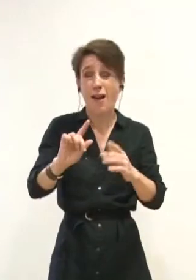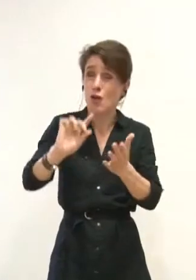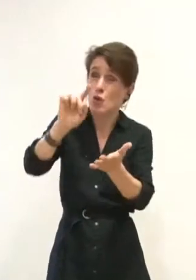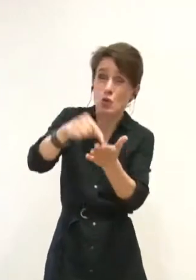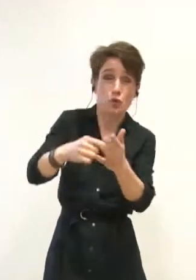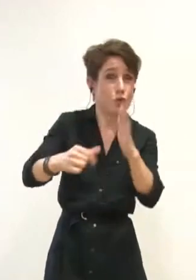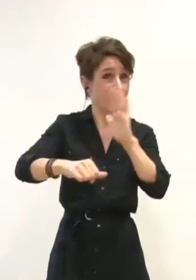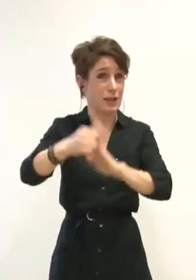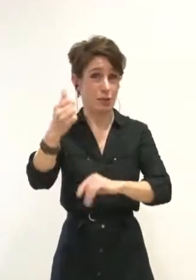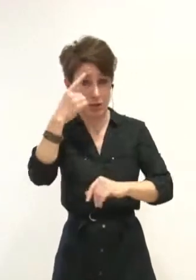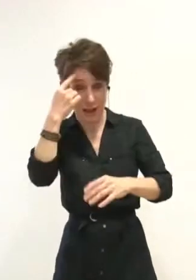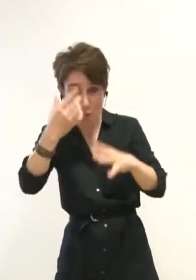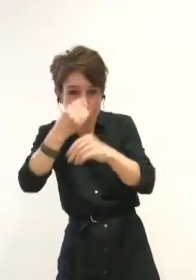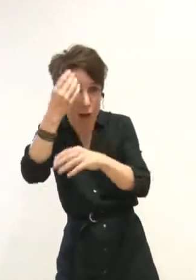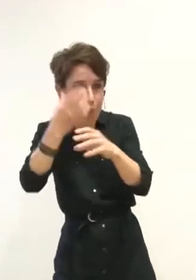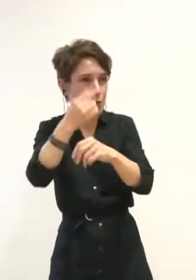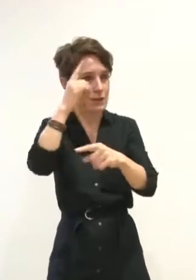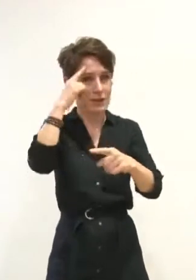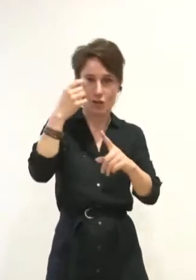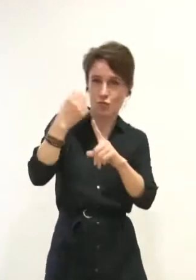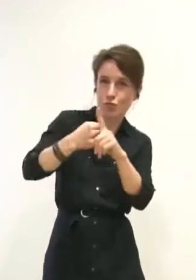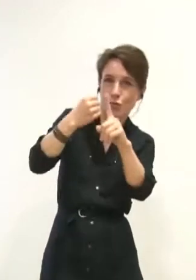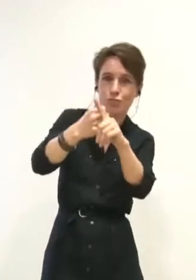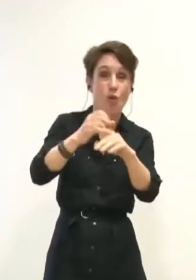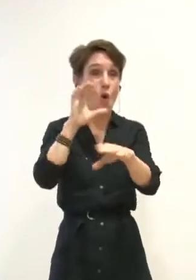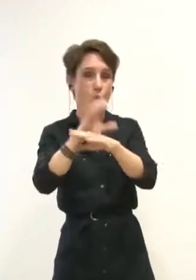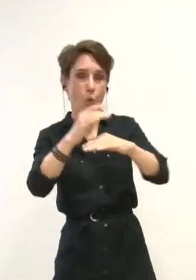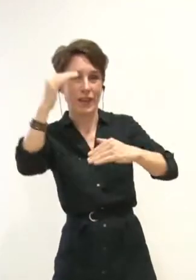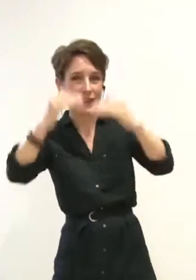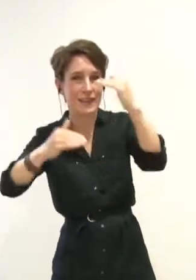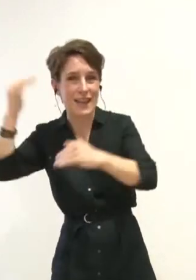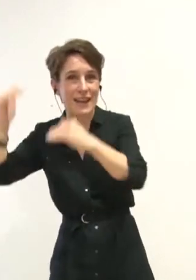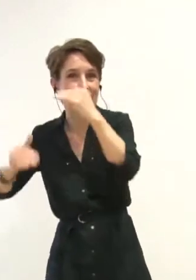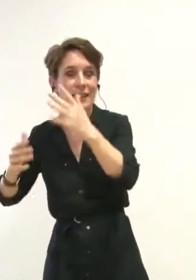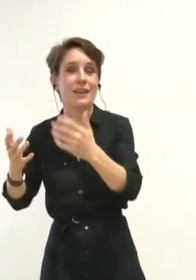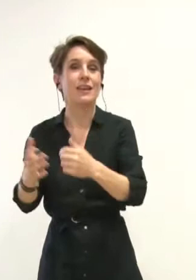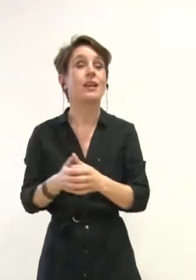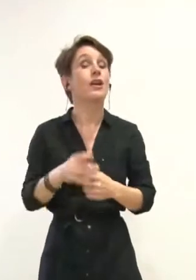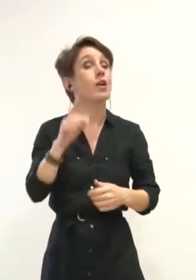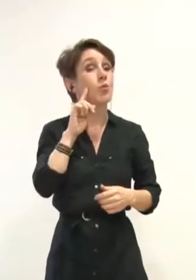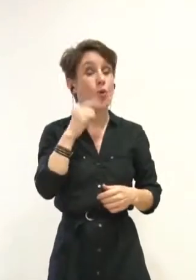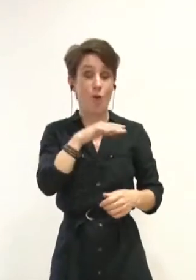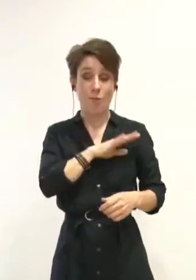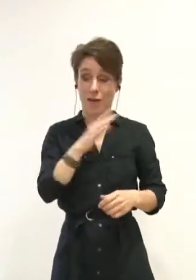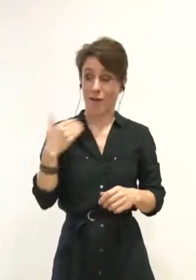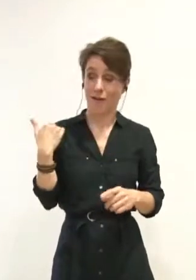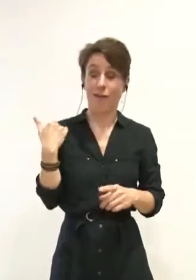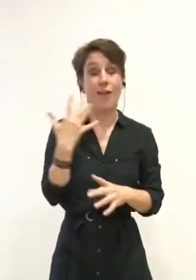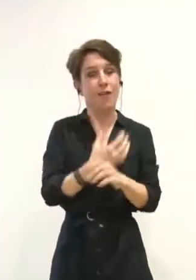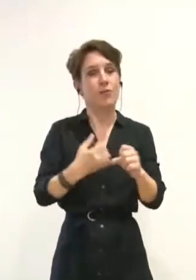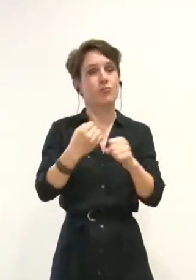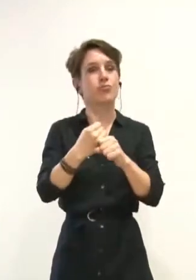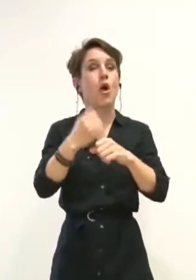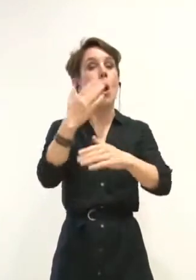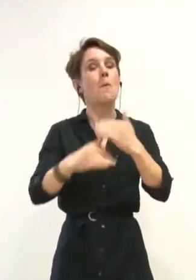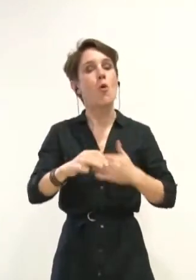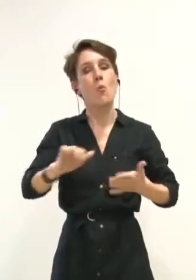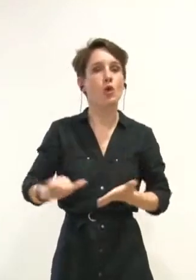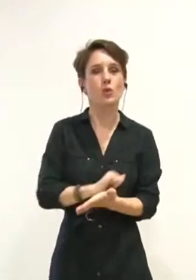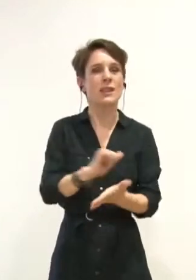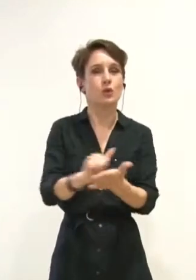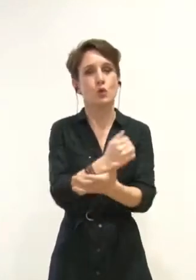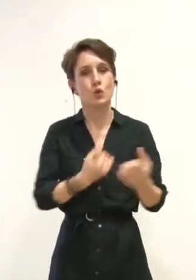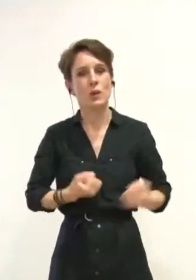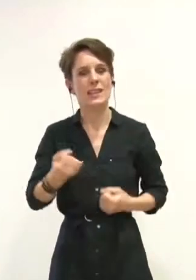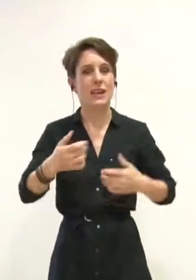lutte contre les inégalités lorsque vous avez engagé le plan de destruction des services publics municipaux. Une